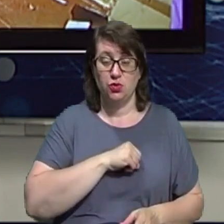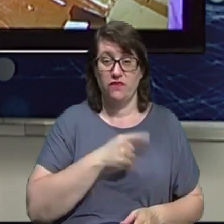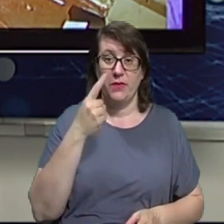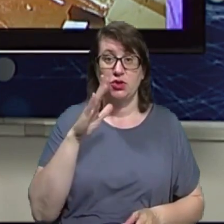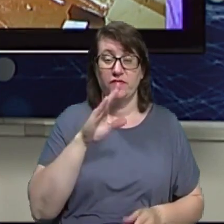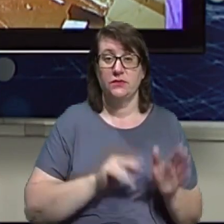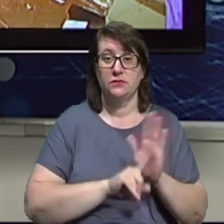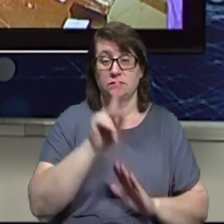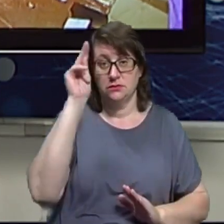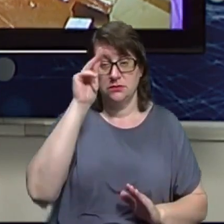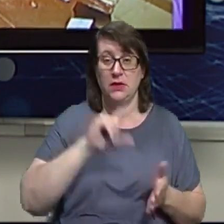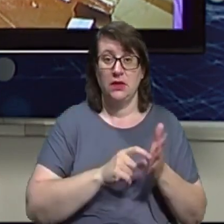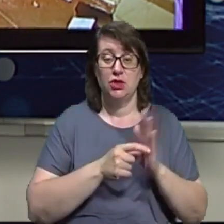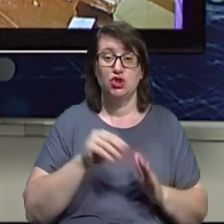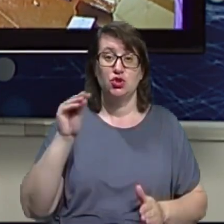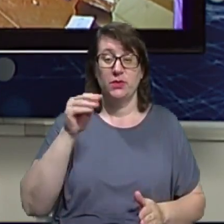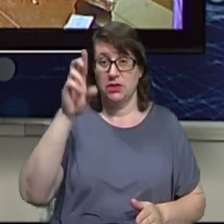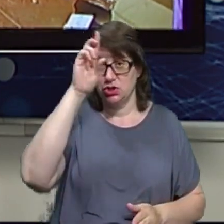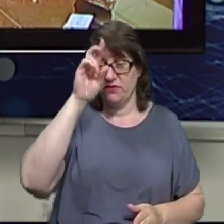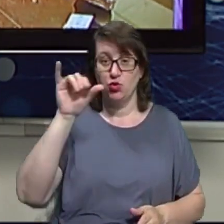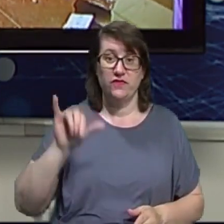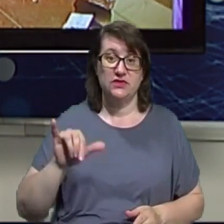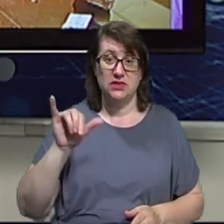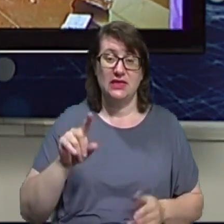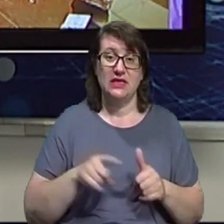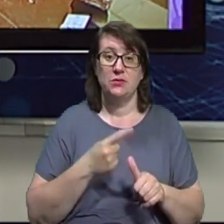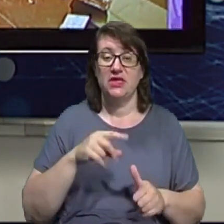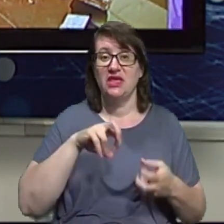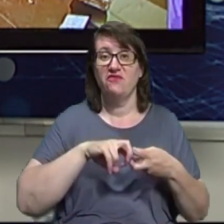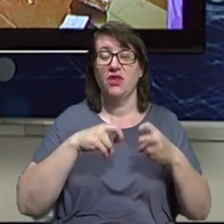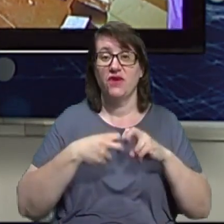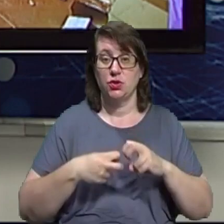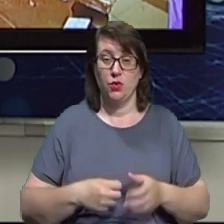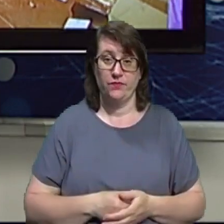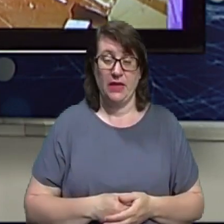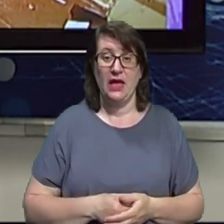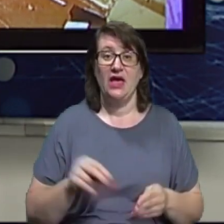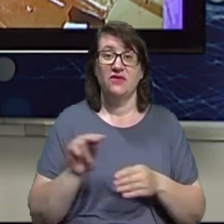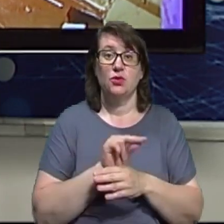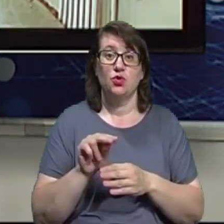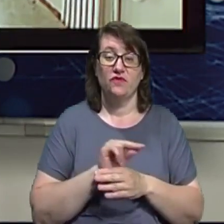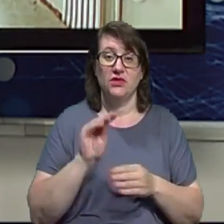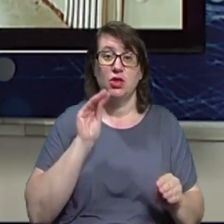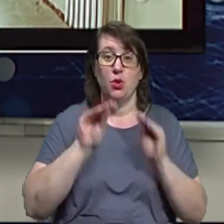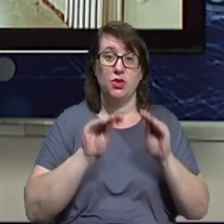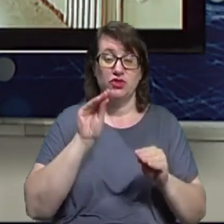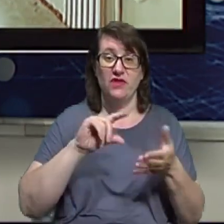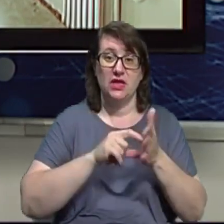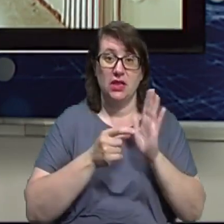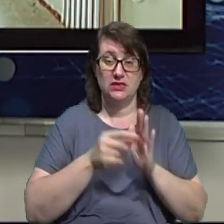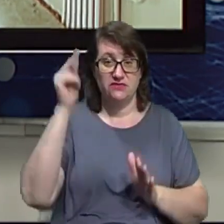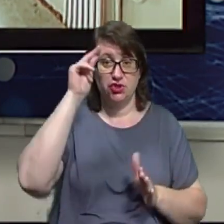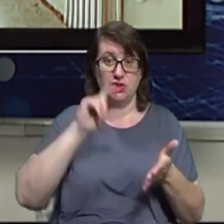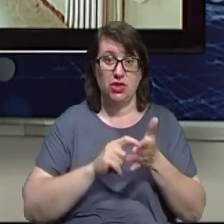аудиторіях Житомирського державного університету імені Івана Франка. Відремонтувати та дооблаштувати класи та учительську кімнату